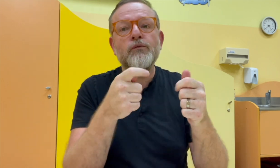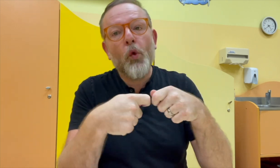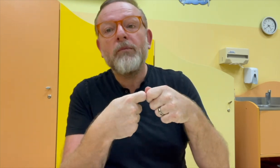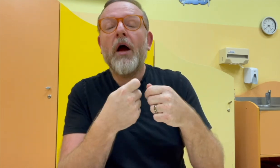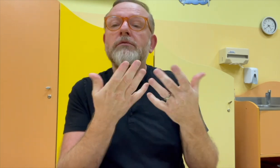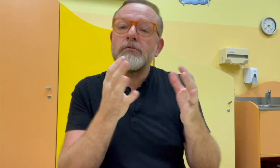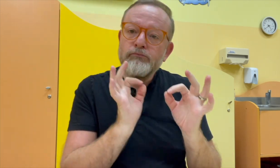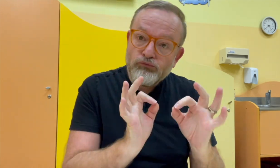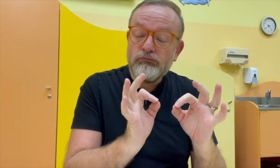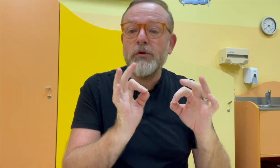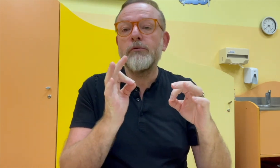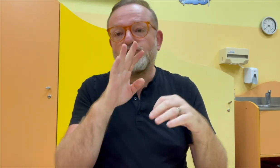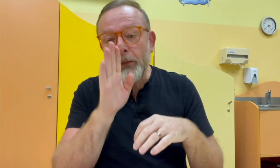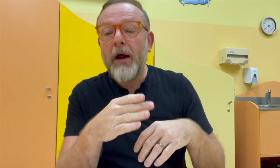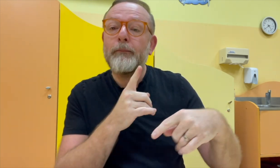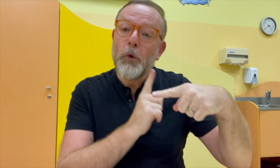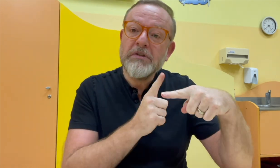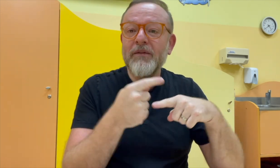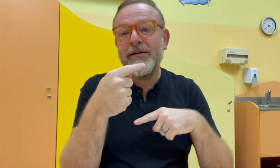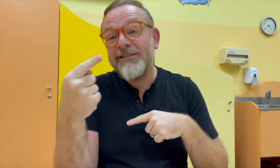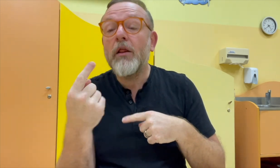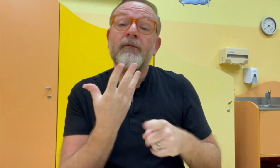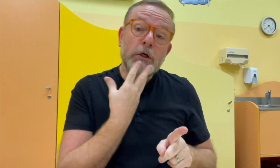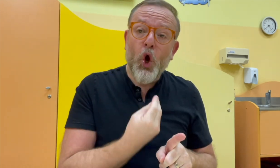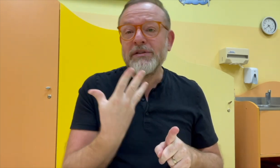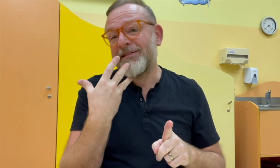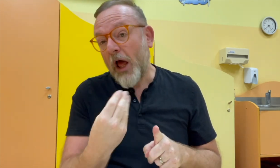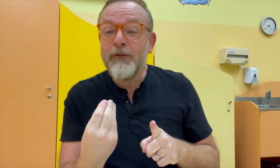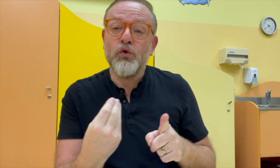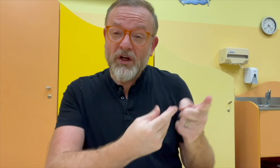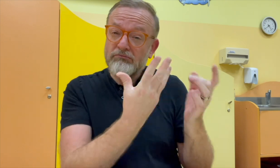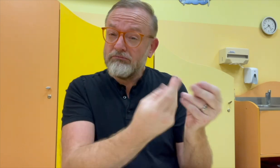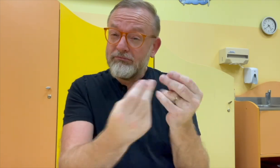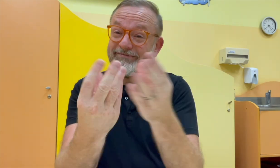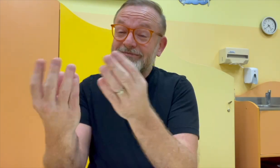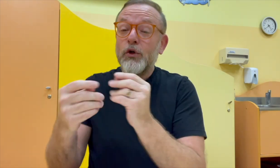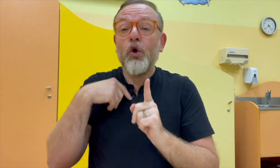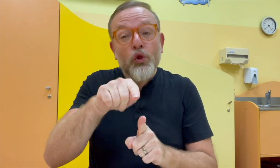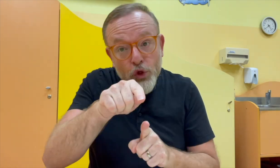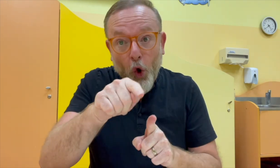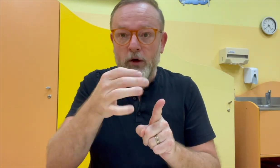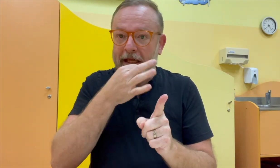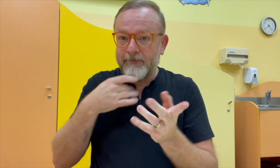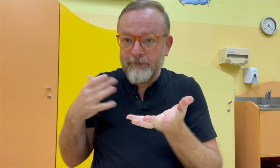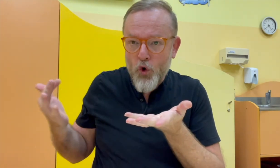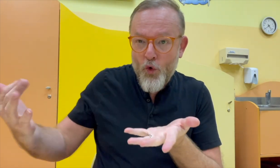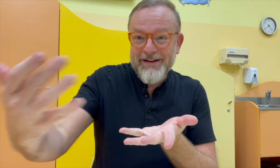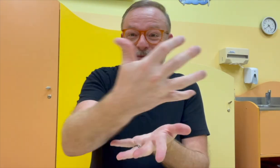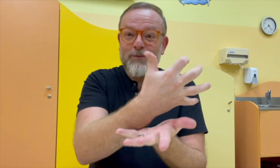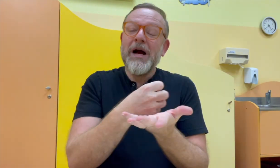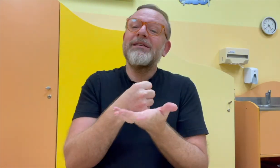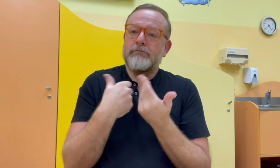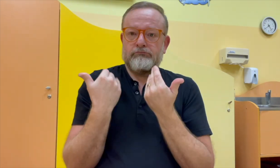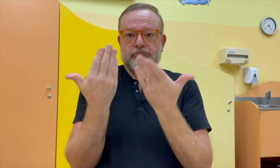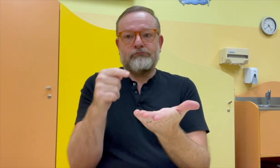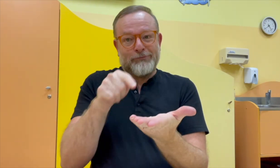si udělala takovou rešerši u kolegů, jak jejich spolupráce v týmu vypadá, jaké jsou výhody, nevýhody, pozitiva a negativa.